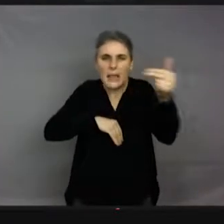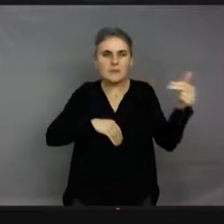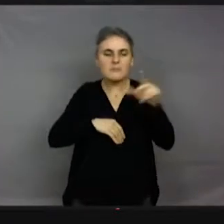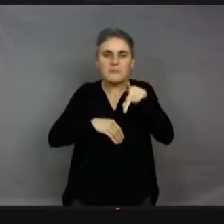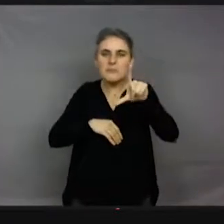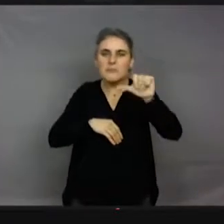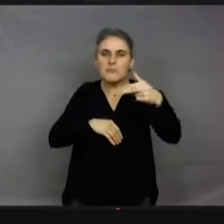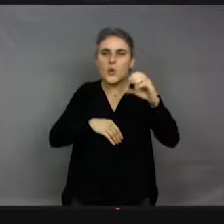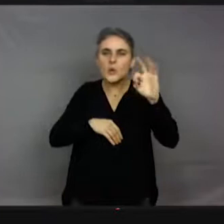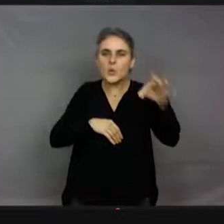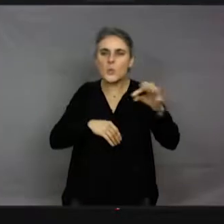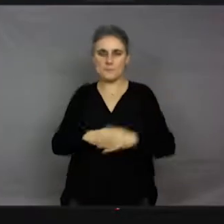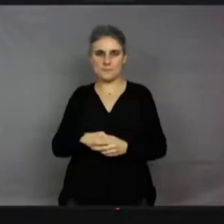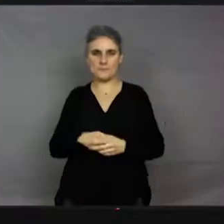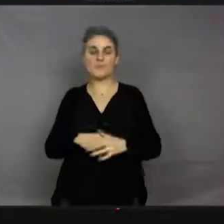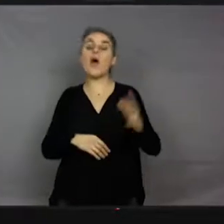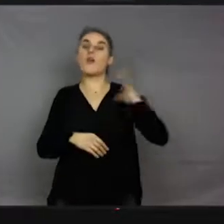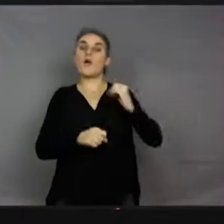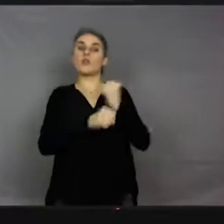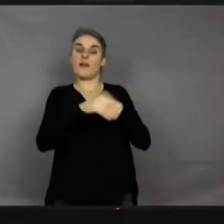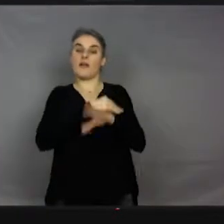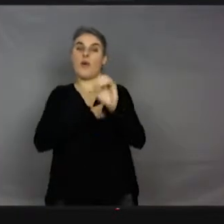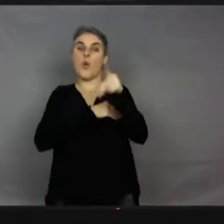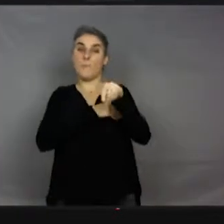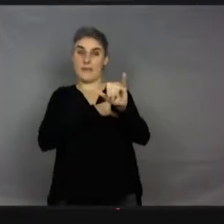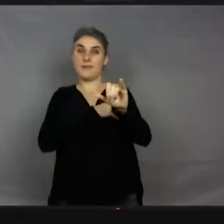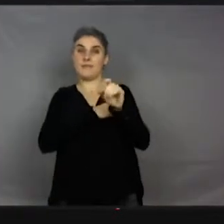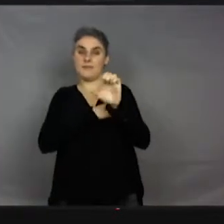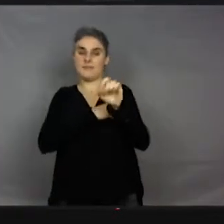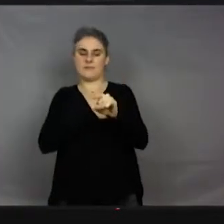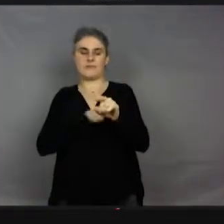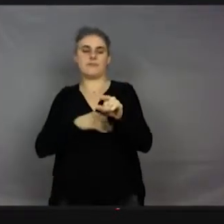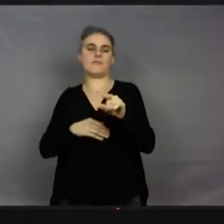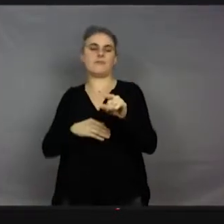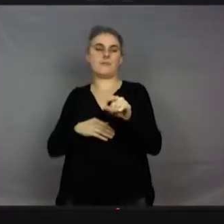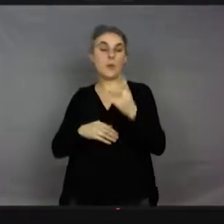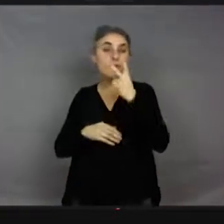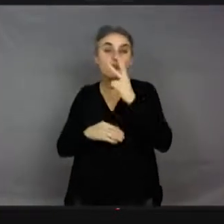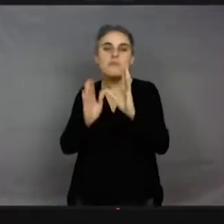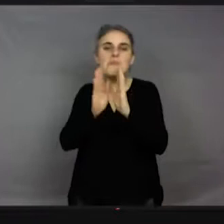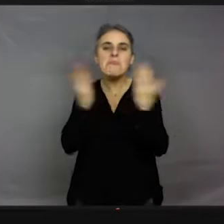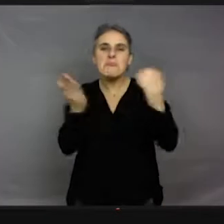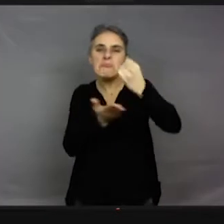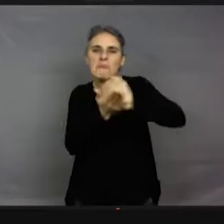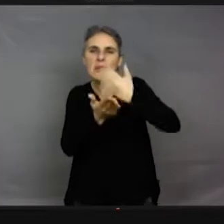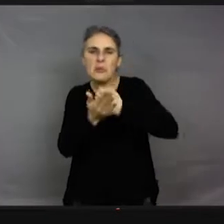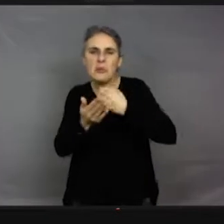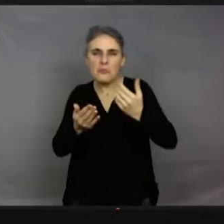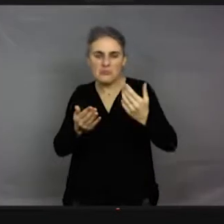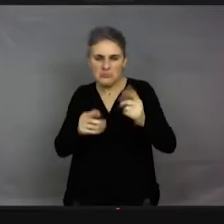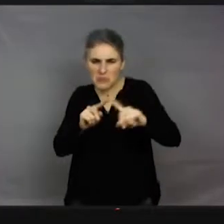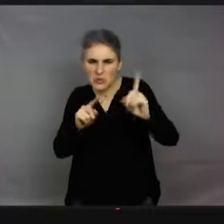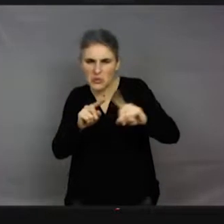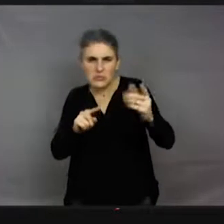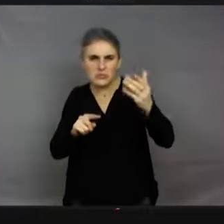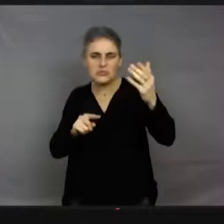à l'OPI, l'Office pour les Insectes et leur Environnement, j'avais vu une maquette d'une espèce de truc qui allait à 20 mètres de haut et qui était destinée à capter